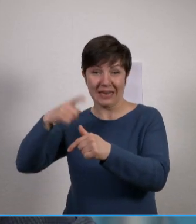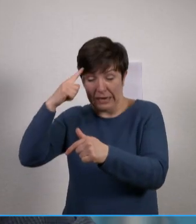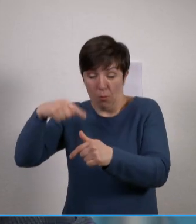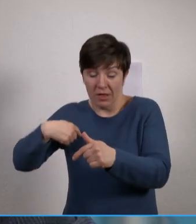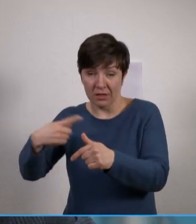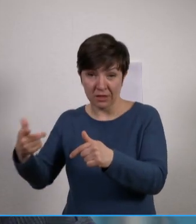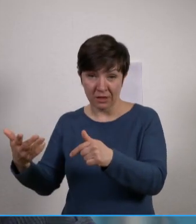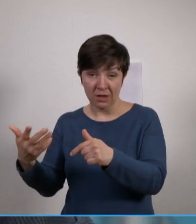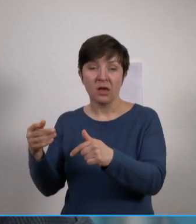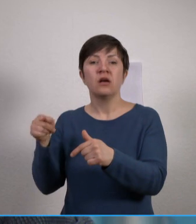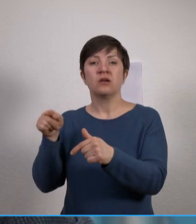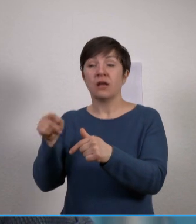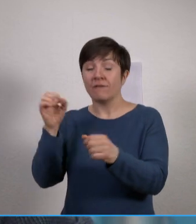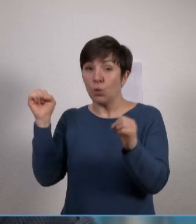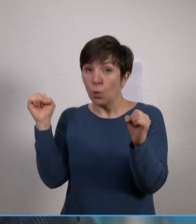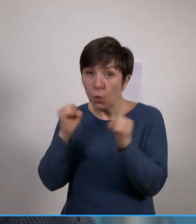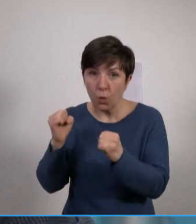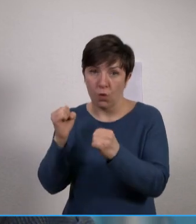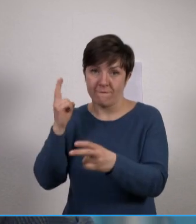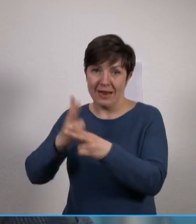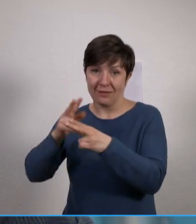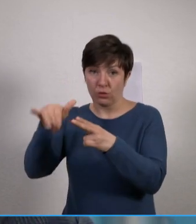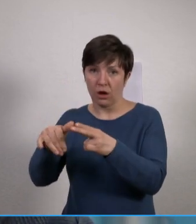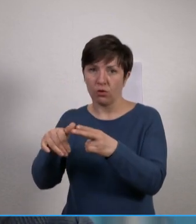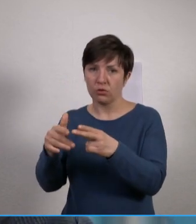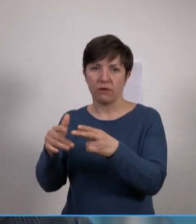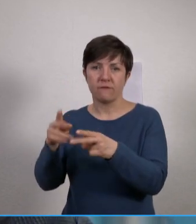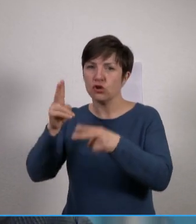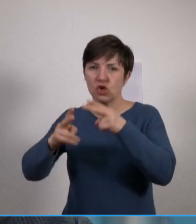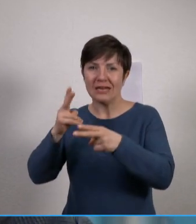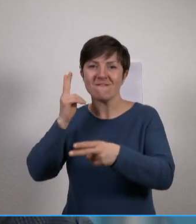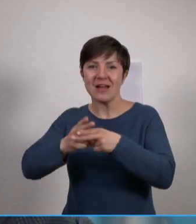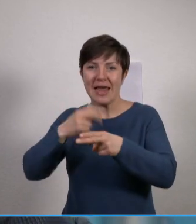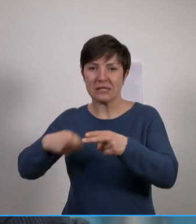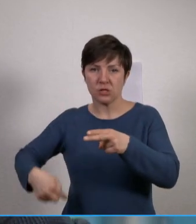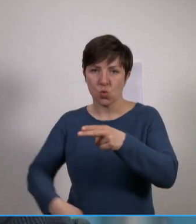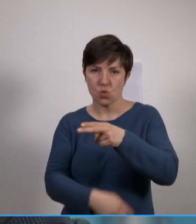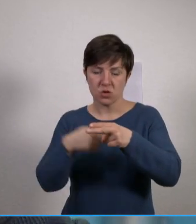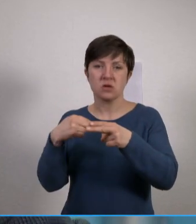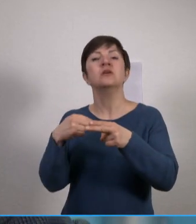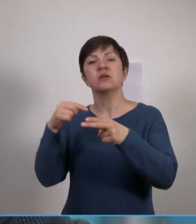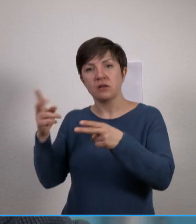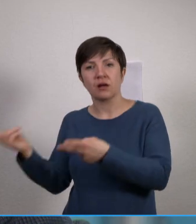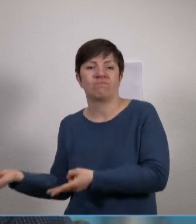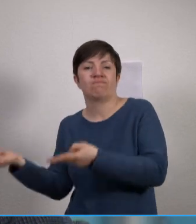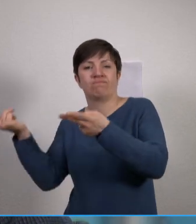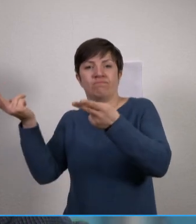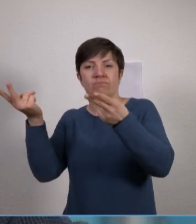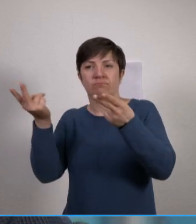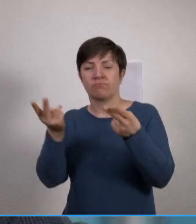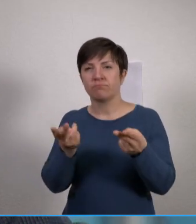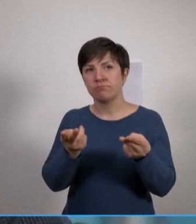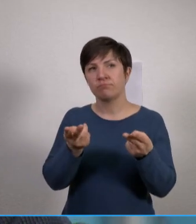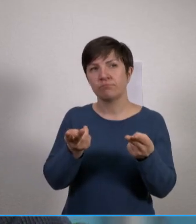Aber dort werden sehr schwer Verletzte, auch mehrfach Verletzte, dann auf uns zukommen. Und das andere sind natürlich die große